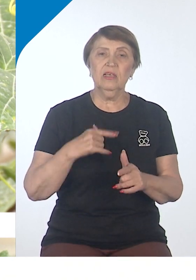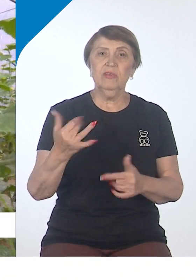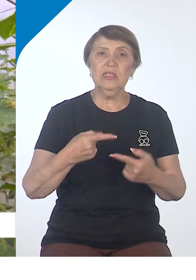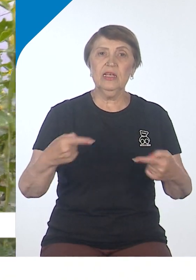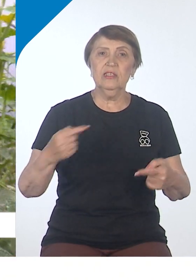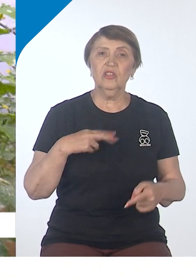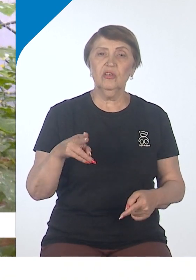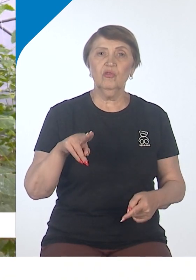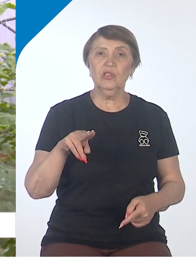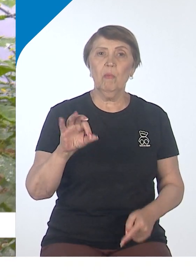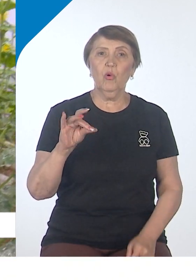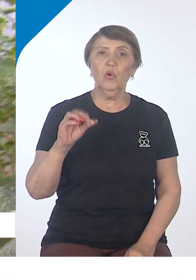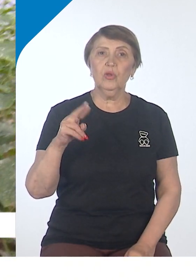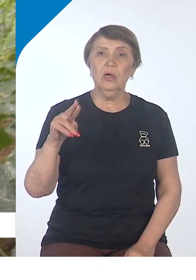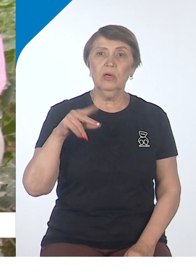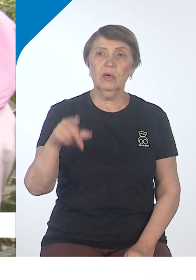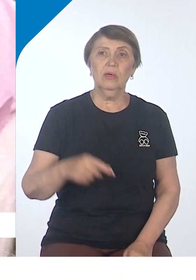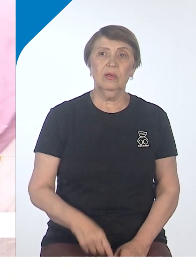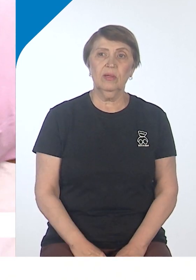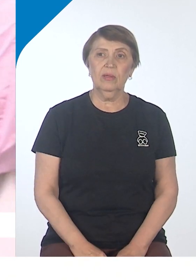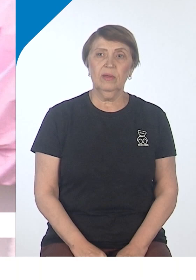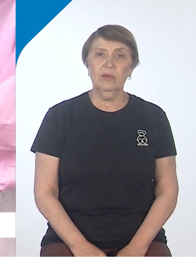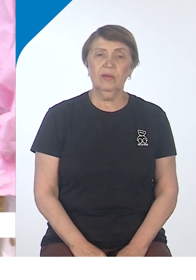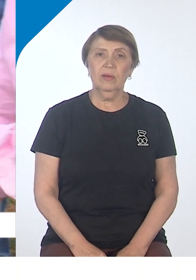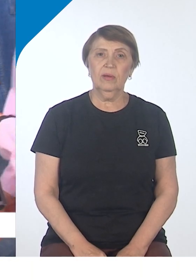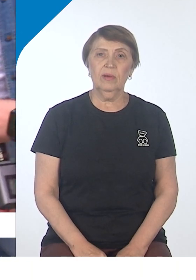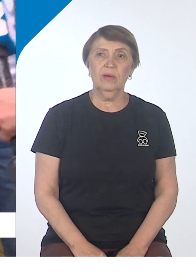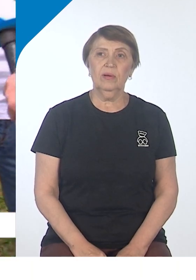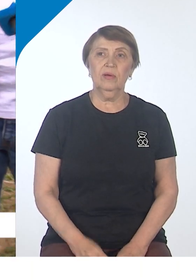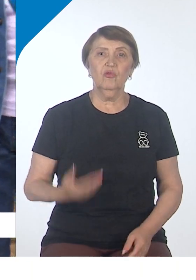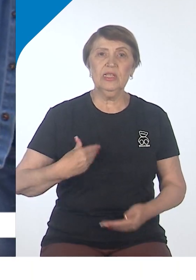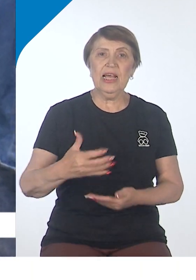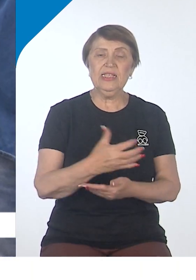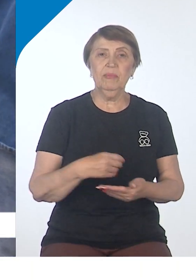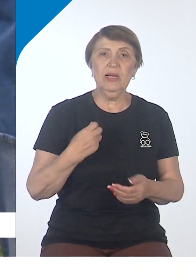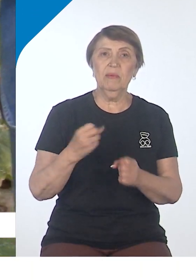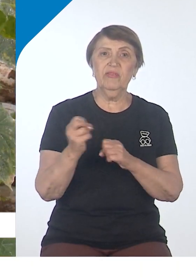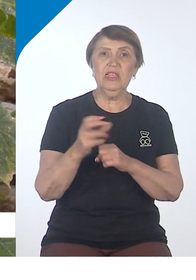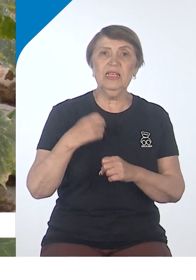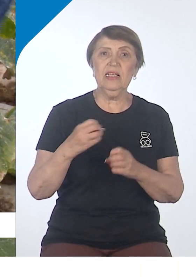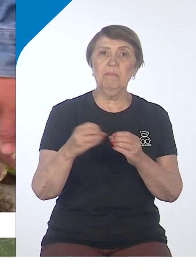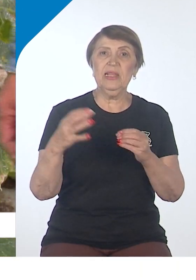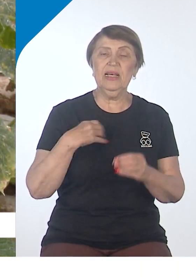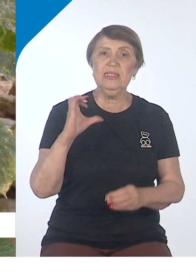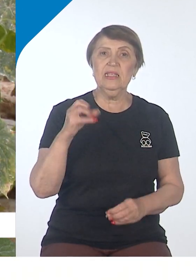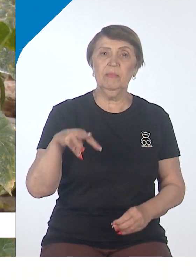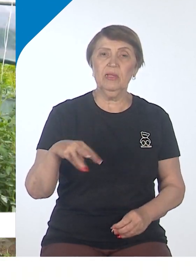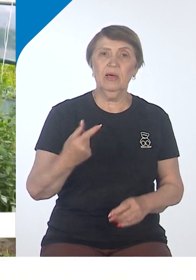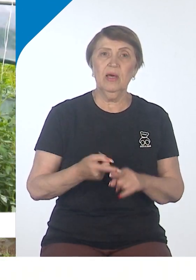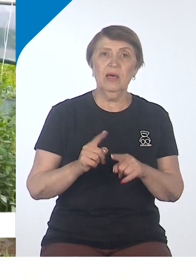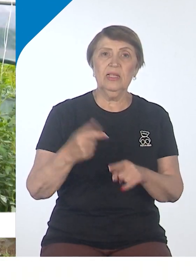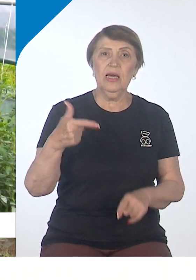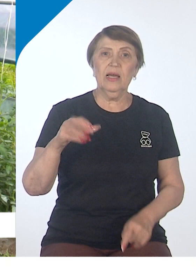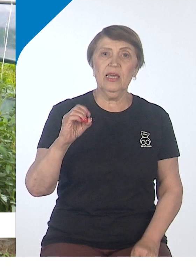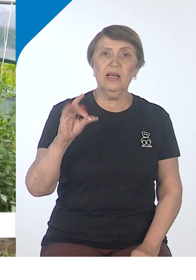Собираем мы примерно вот таких размеров огурец, сантиметров 12-15. А что за сорт? Сорт Герман.